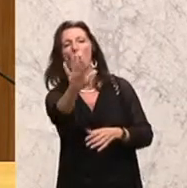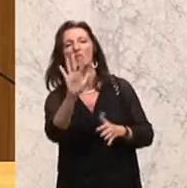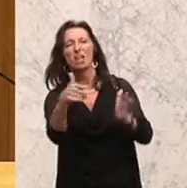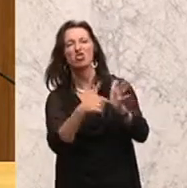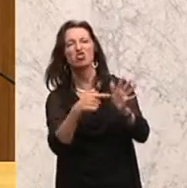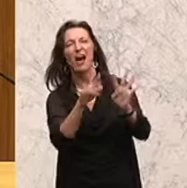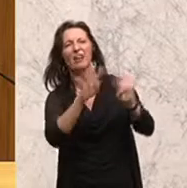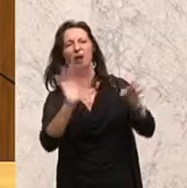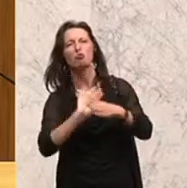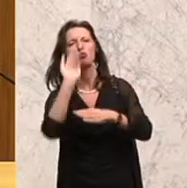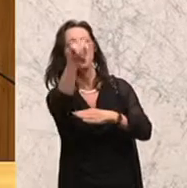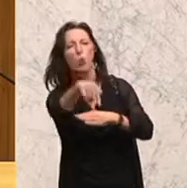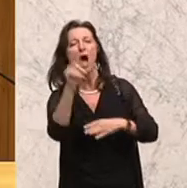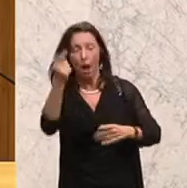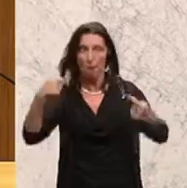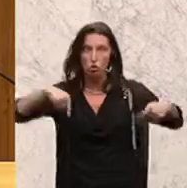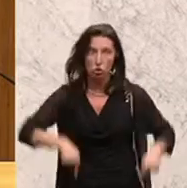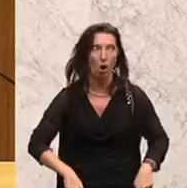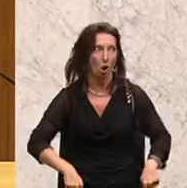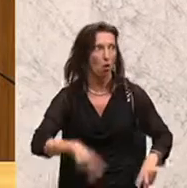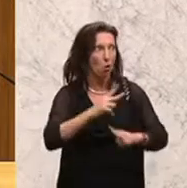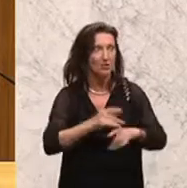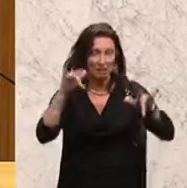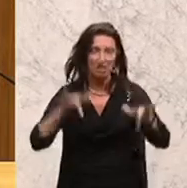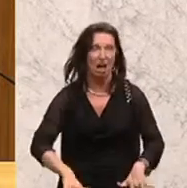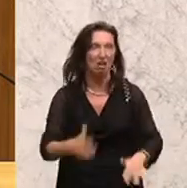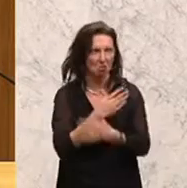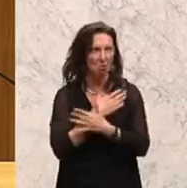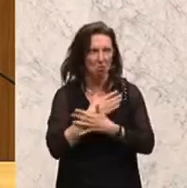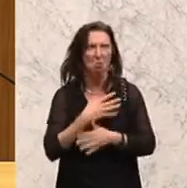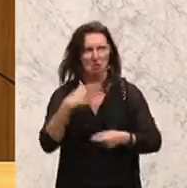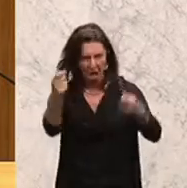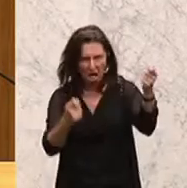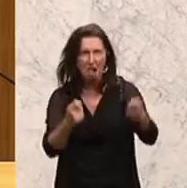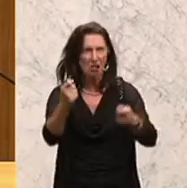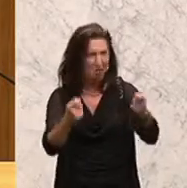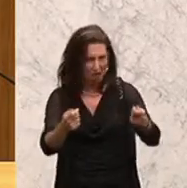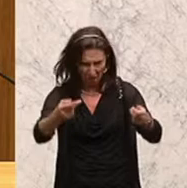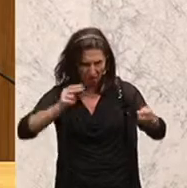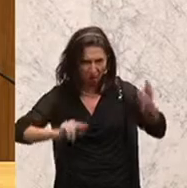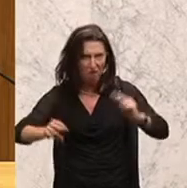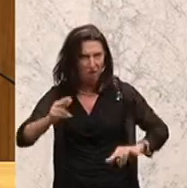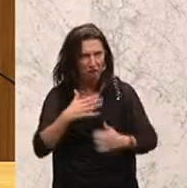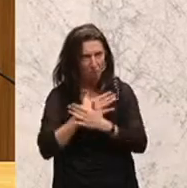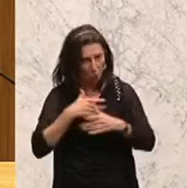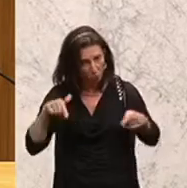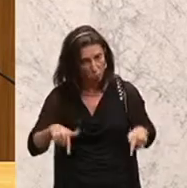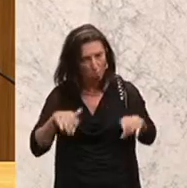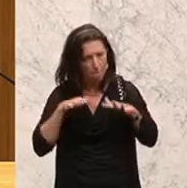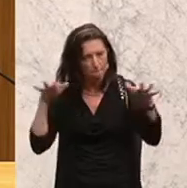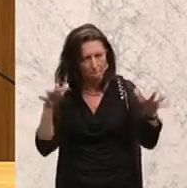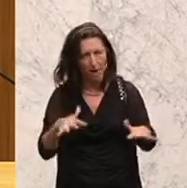und Sie werden tot in unseren Vorgärten liegen. Sie werden aus den LKWs tropfen und wir werden hier ein Massensterben haben.